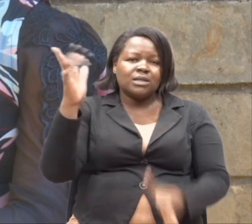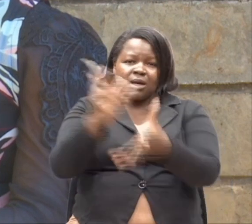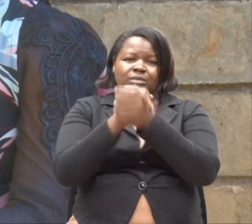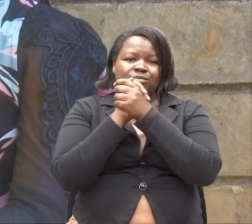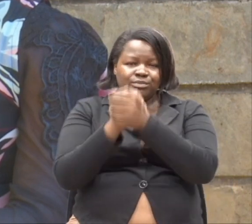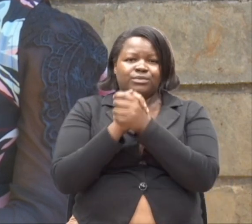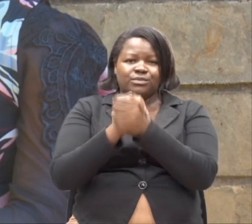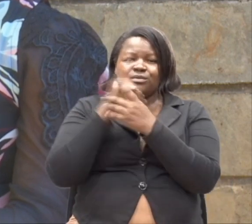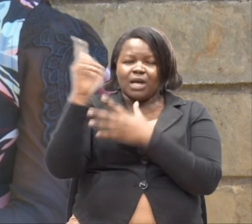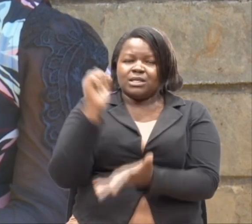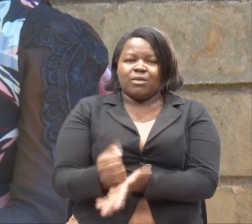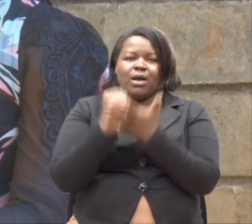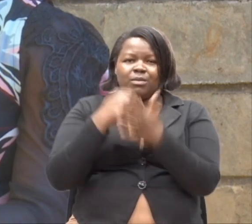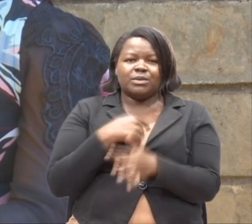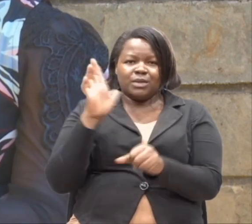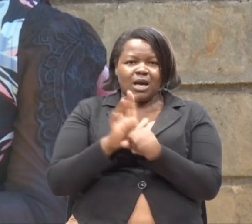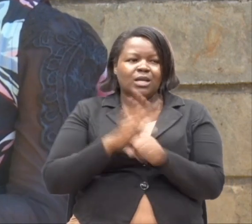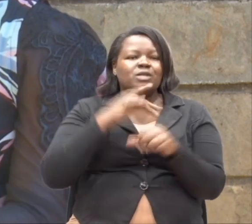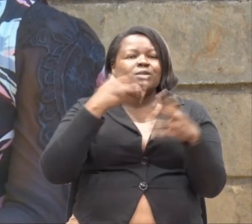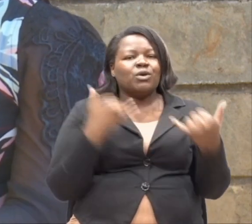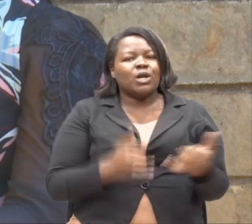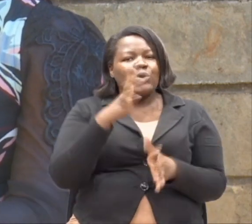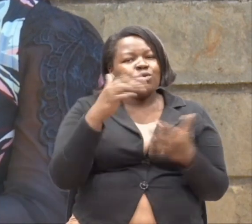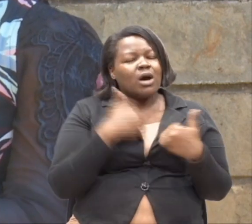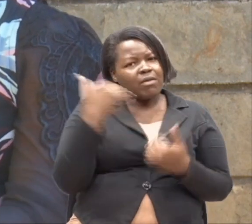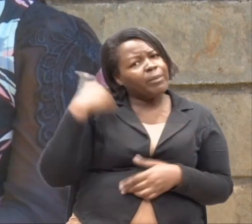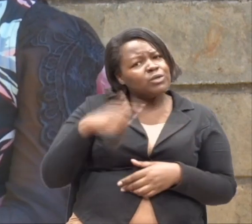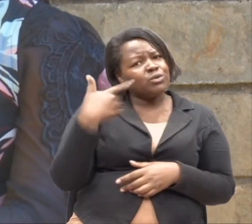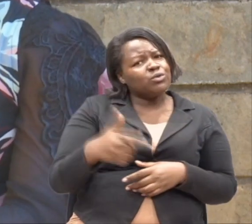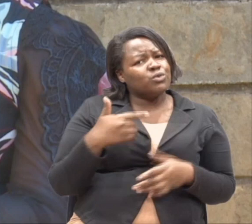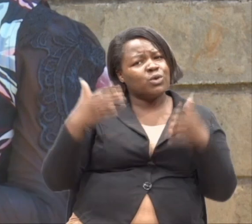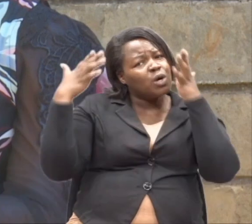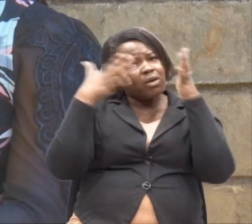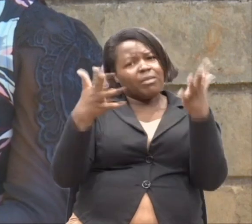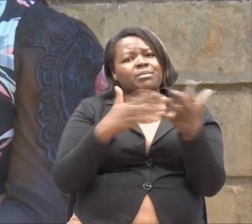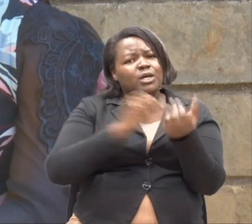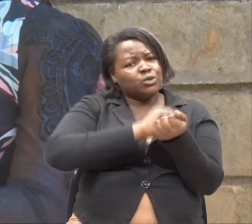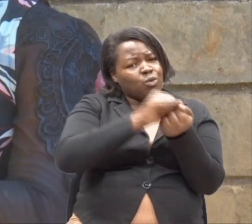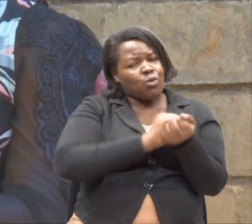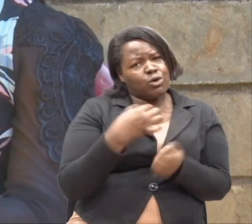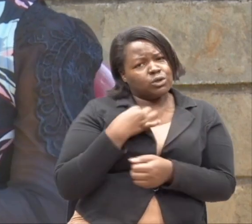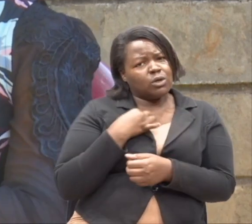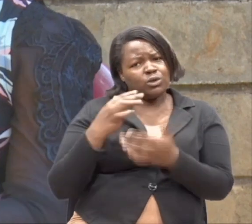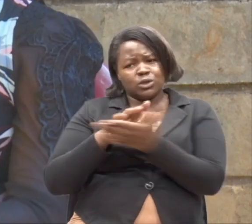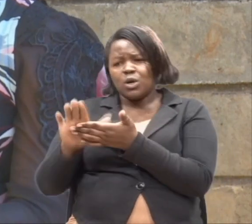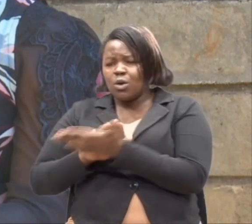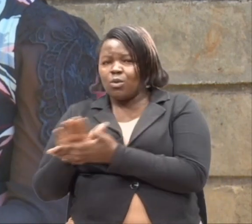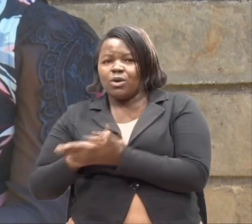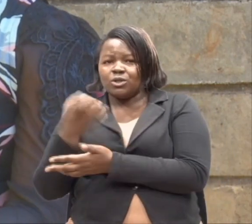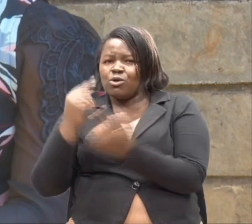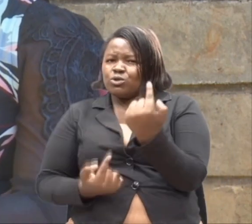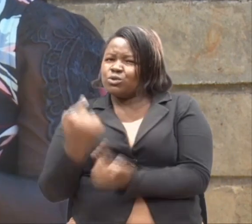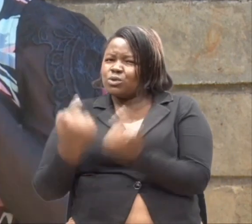Hali nisaidia. Nashukuru. Hivyo basta ya kuna mtu unategemea kwa kitu chochote. Tusume kupua, posha vyombo, kupika.